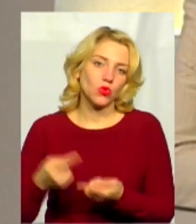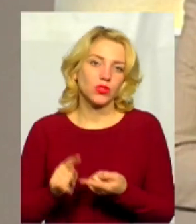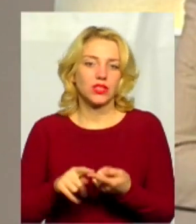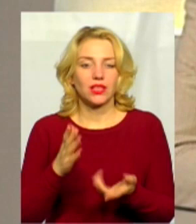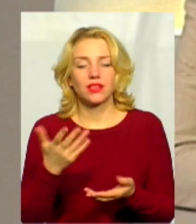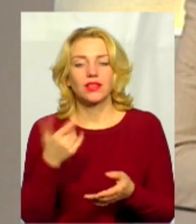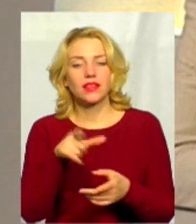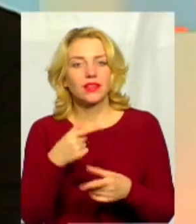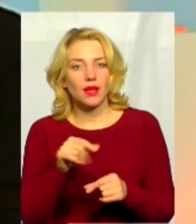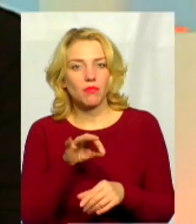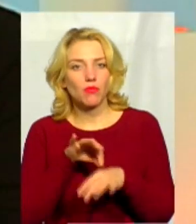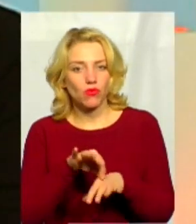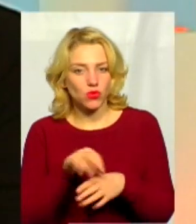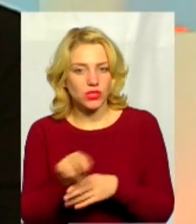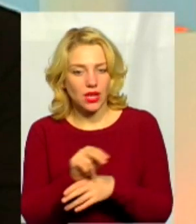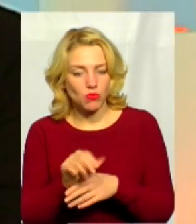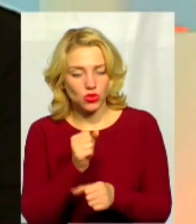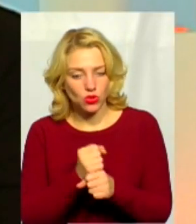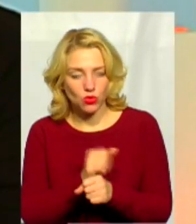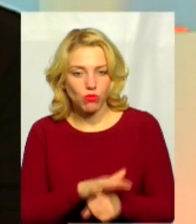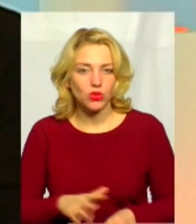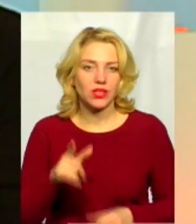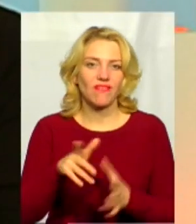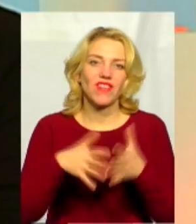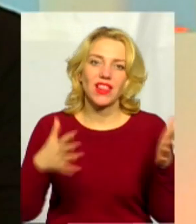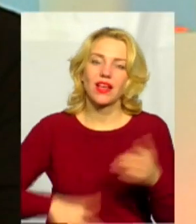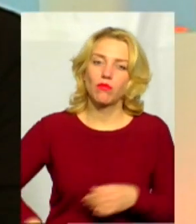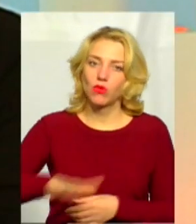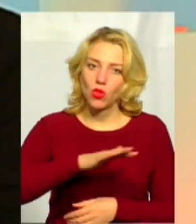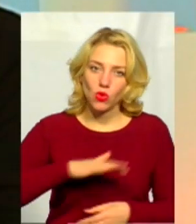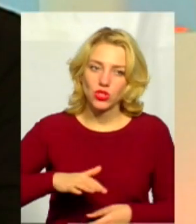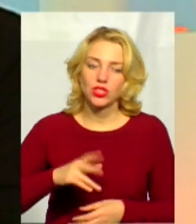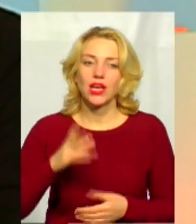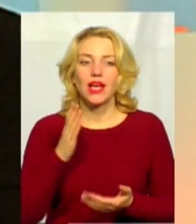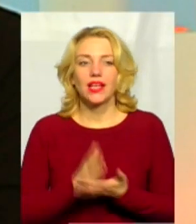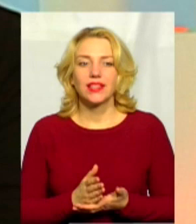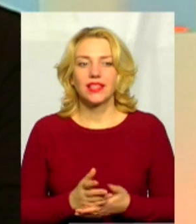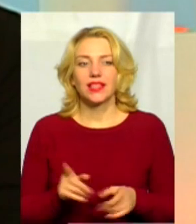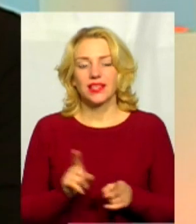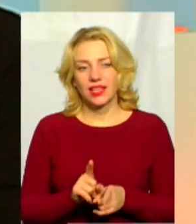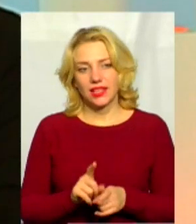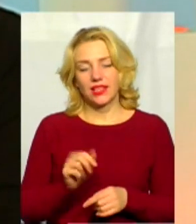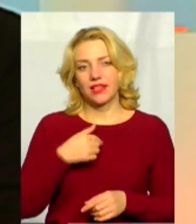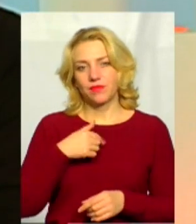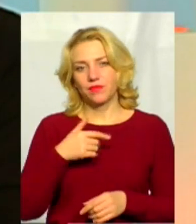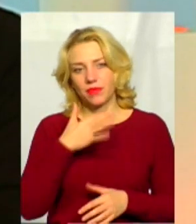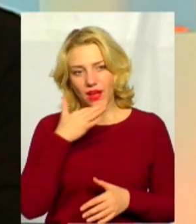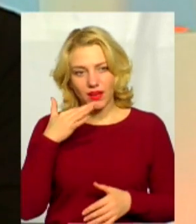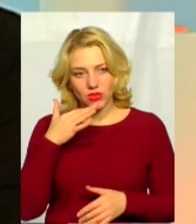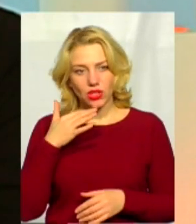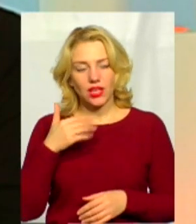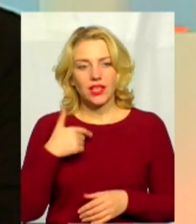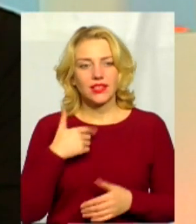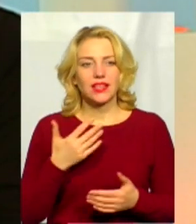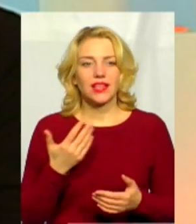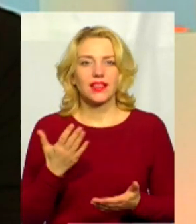ремонтні роботи, там велика площа і відведена потужність. Є низка критерів, які я б довго поговорив, але є низка